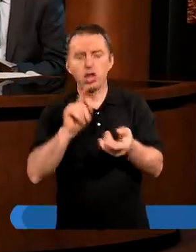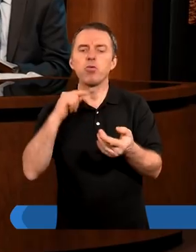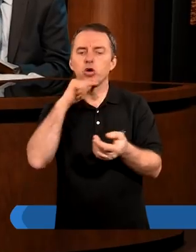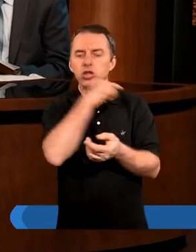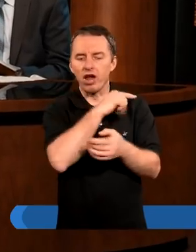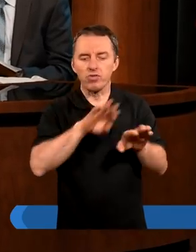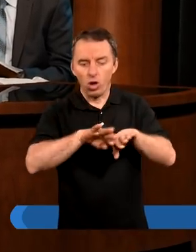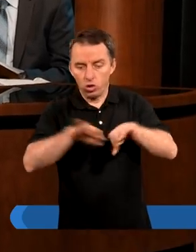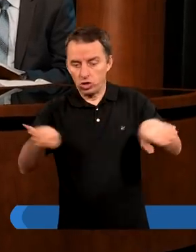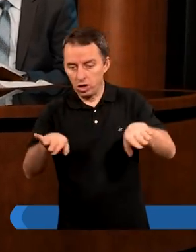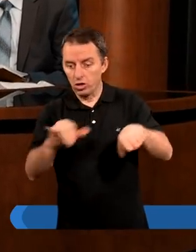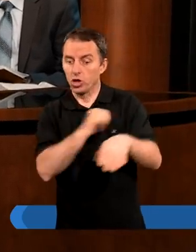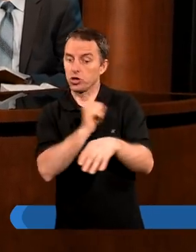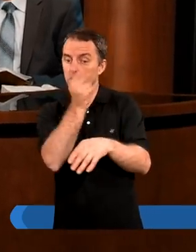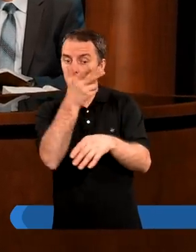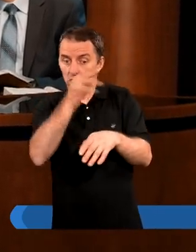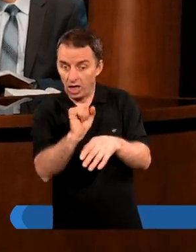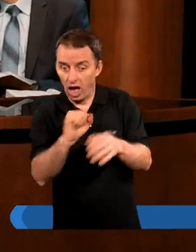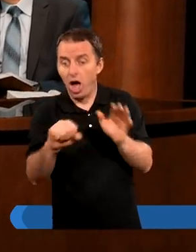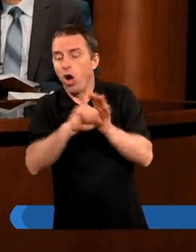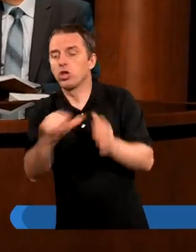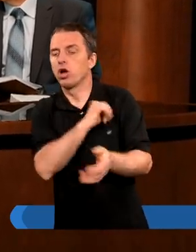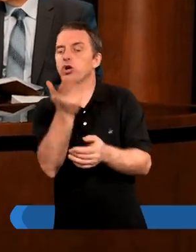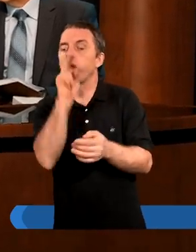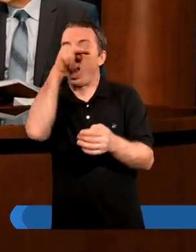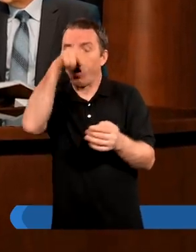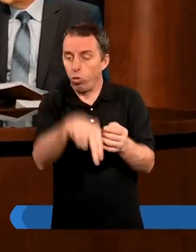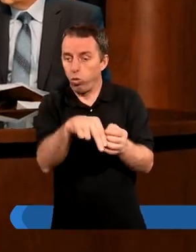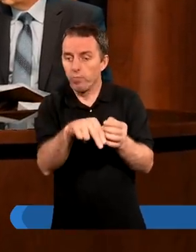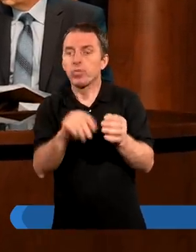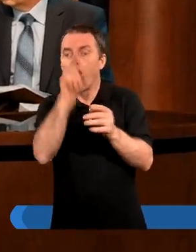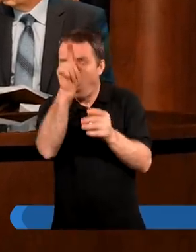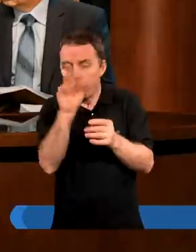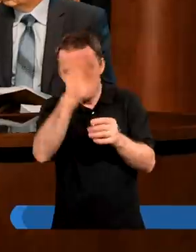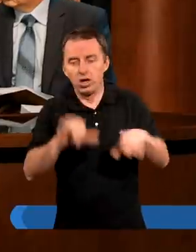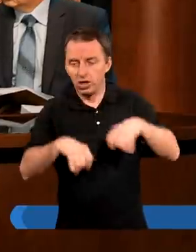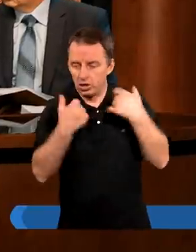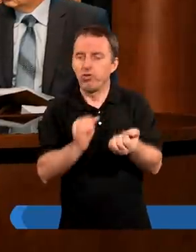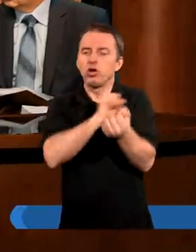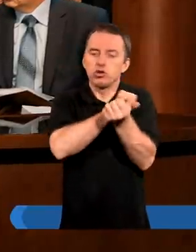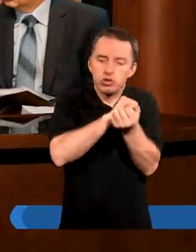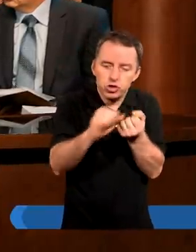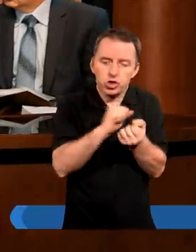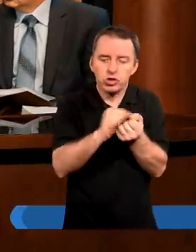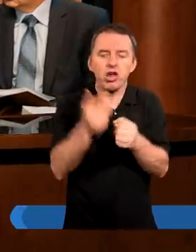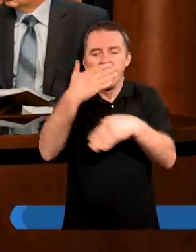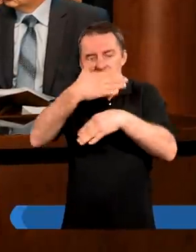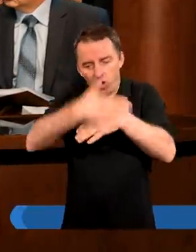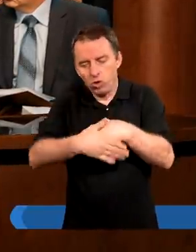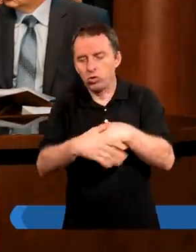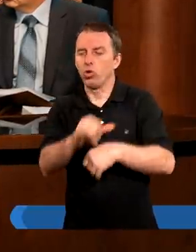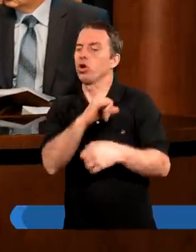grzesznika od grzechu. On gniewa się i on zniszczy w końcu grzech.